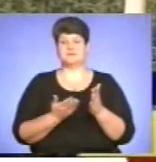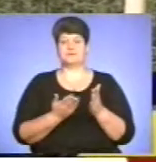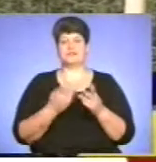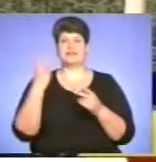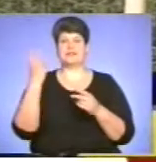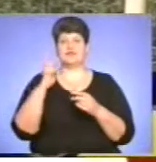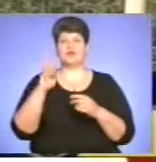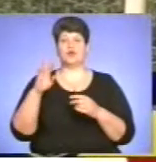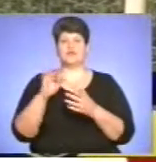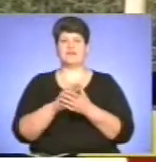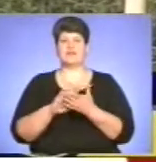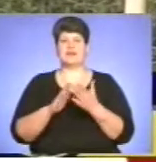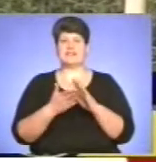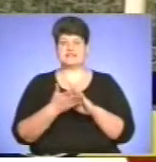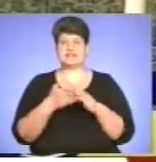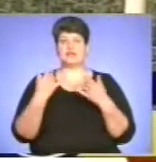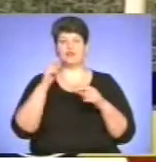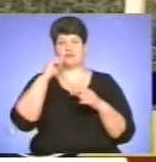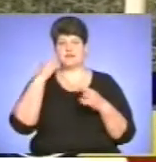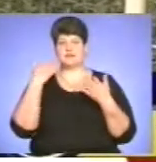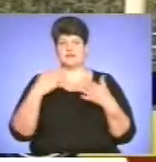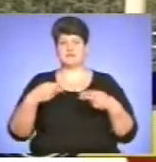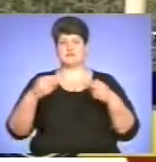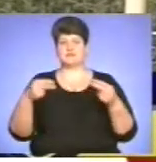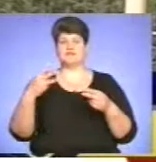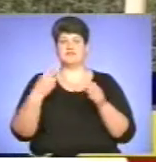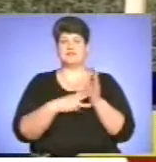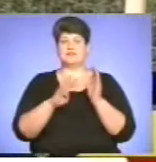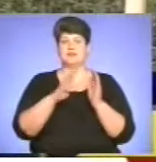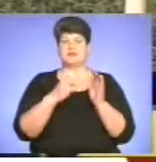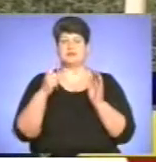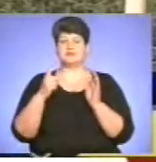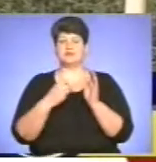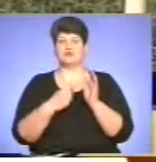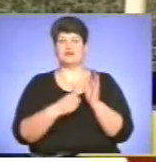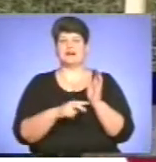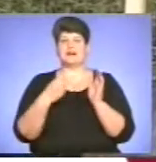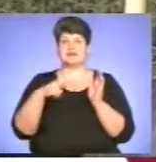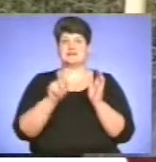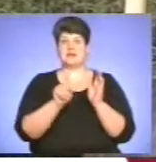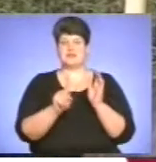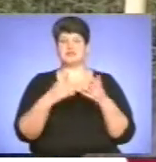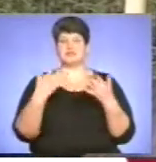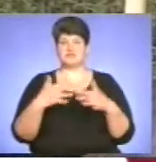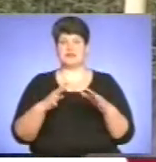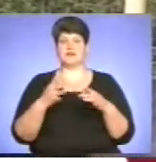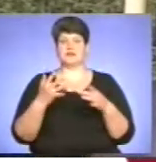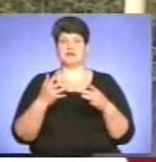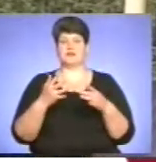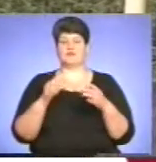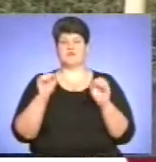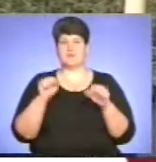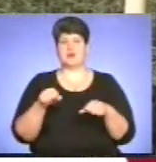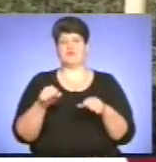праці, які Україна ратифікувала 89 і 121, за якими технічний інспектор праці мав би право будь-який день,